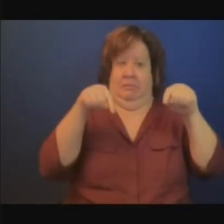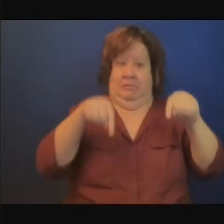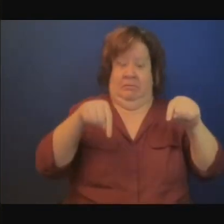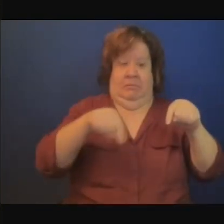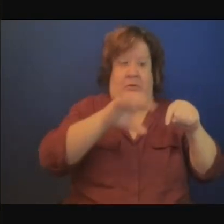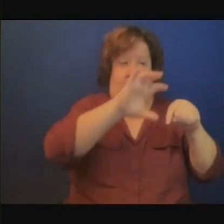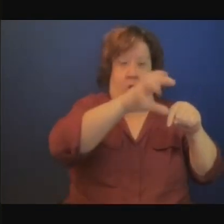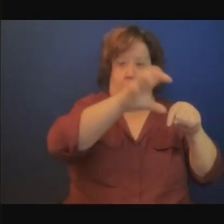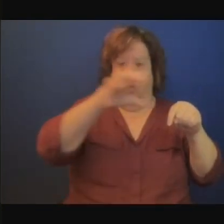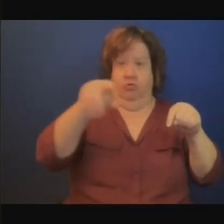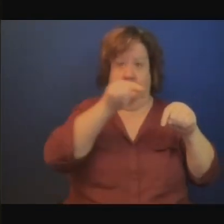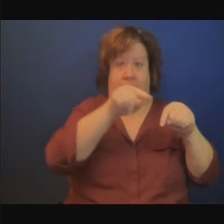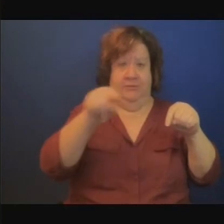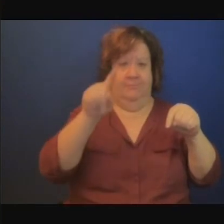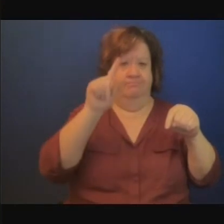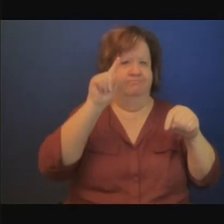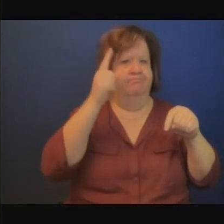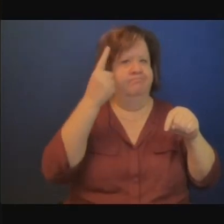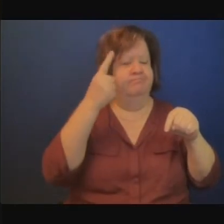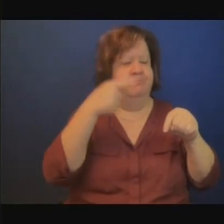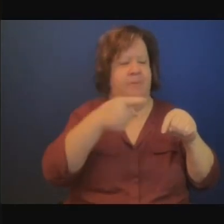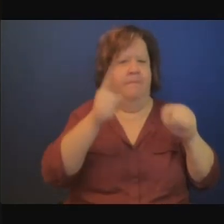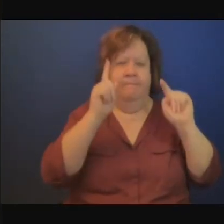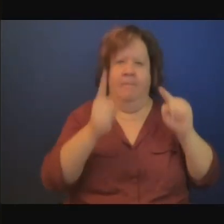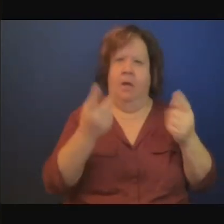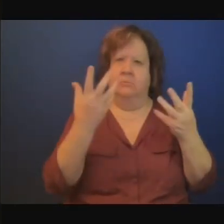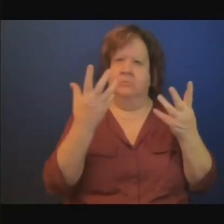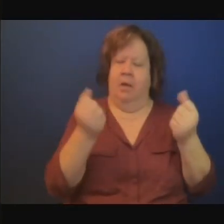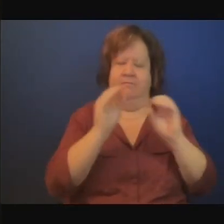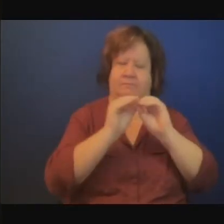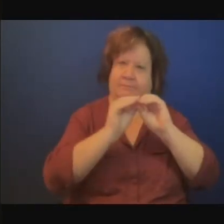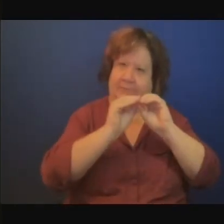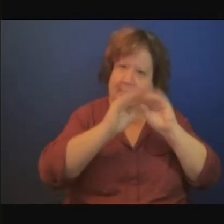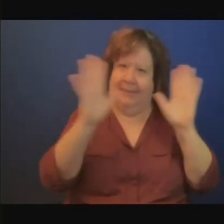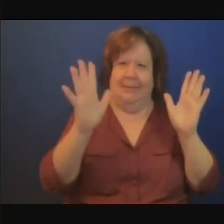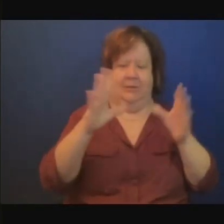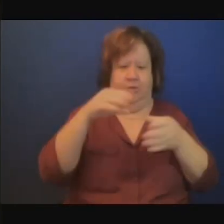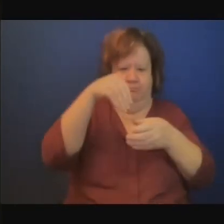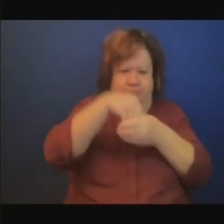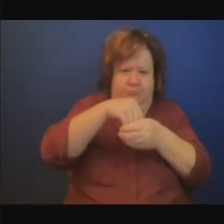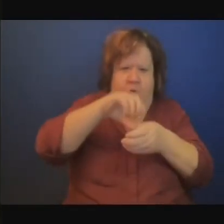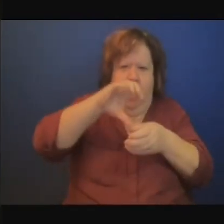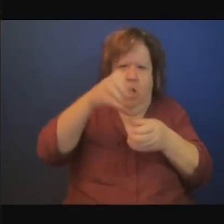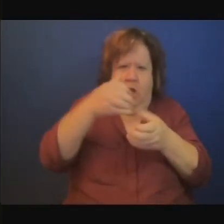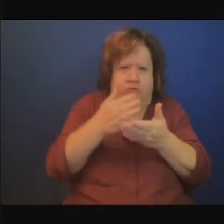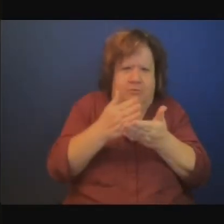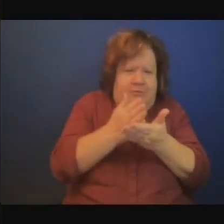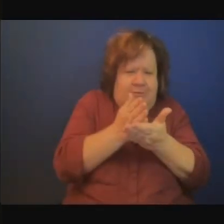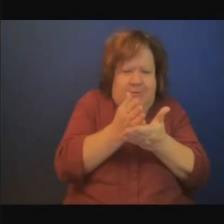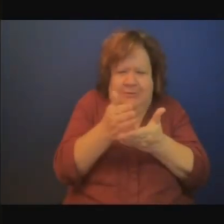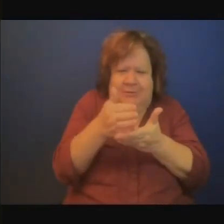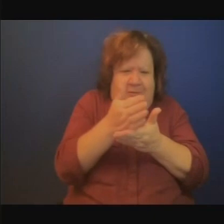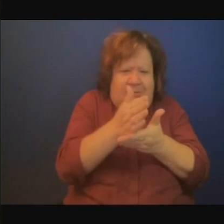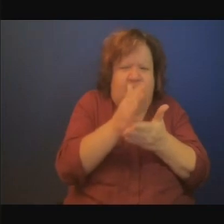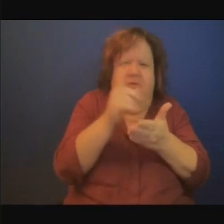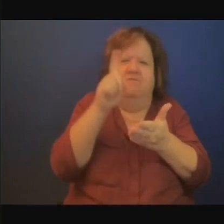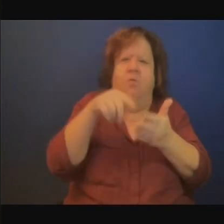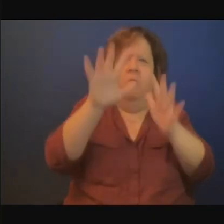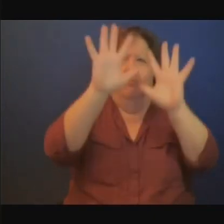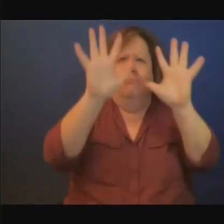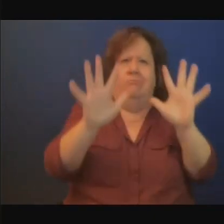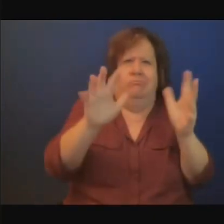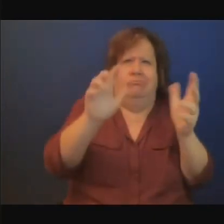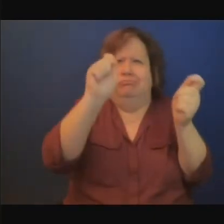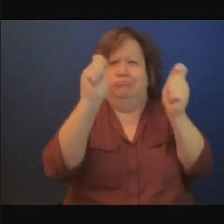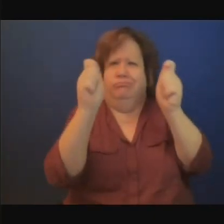déterminées au niveau national. il faut pouvoir intégrer systématiquement des mesures de lutte contre les changements climatiques dans tous les